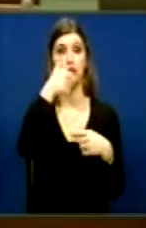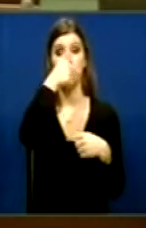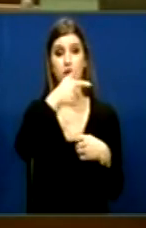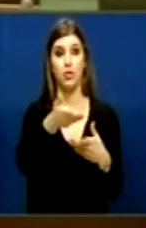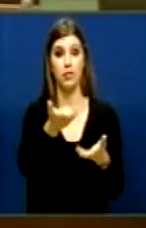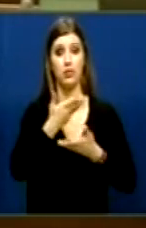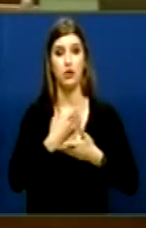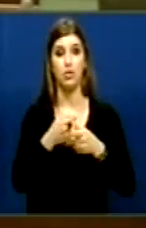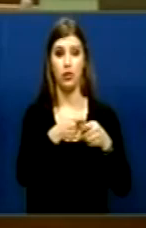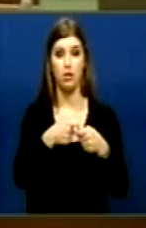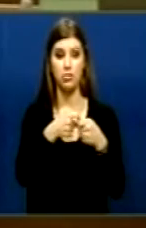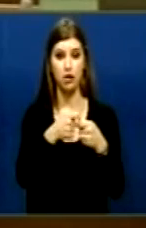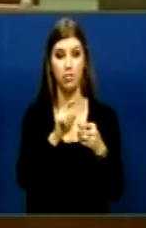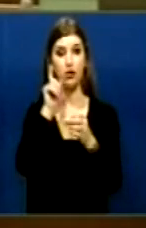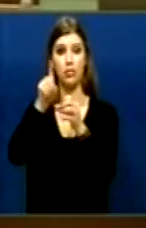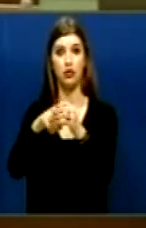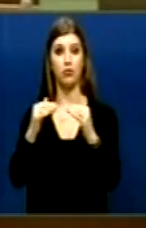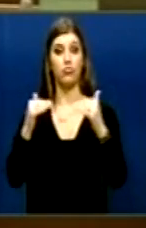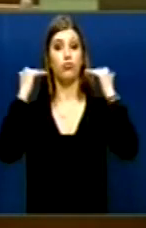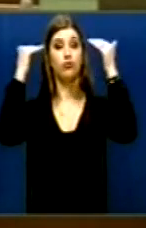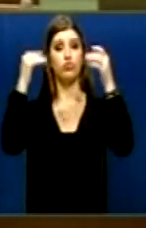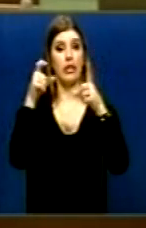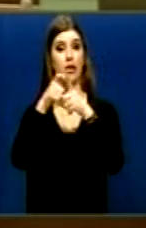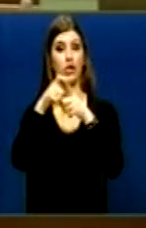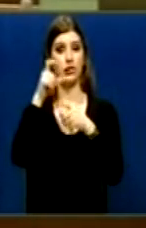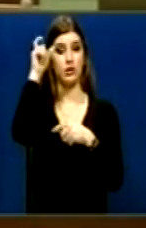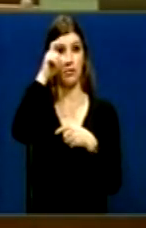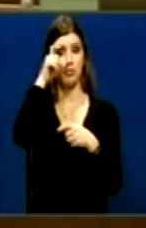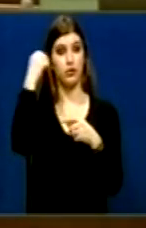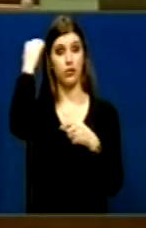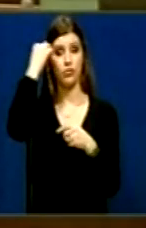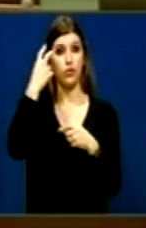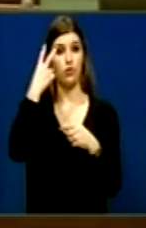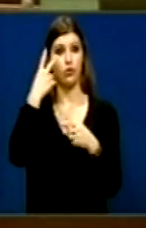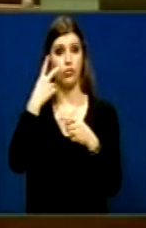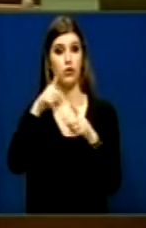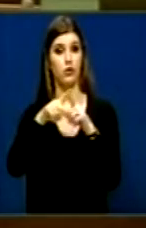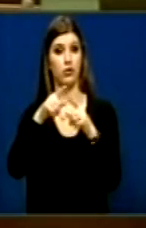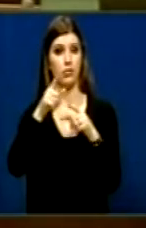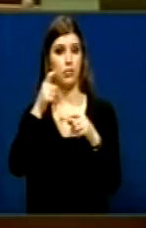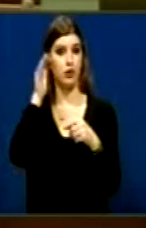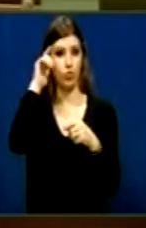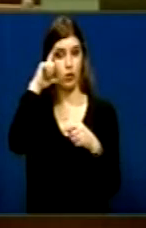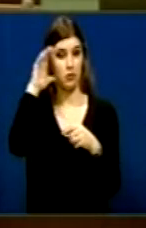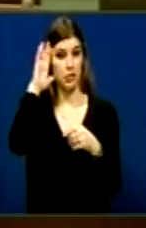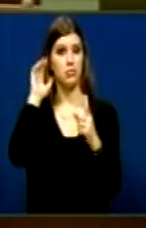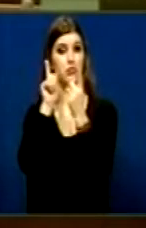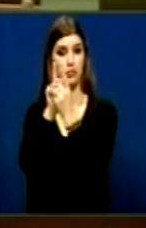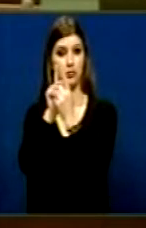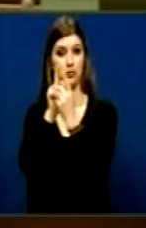Në takime të nivellit kasë lartë Mësë kryojiminitë Kosovës dhe Sërbist Ashtë të mërtet kjo Pra në Bruxelles po shkoni me kryu OEC